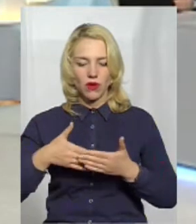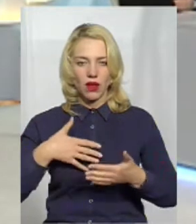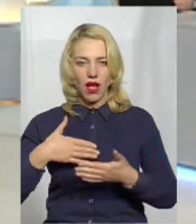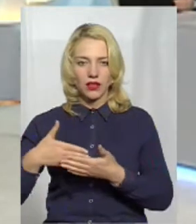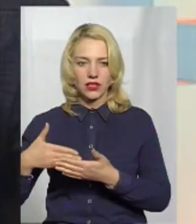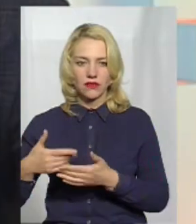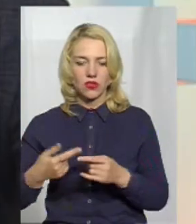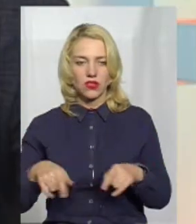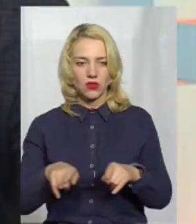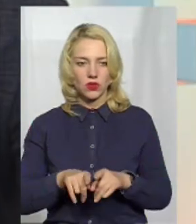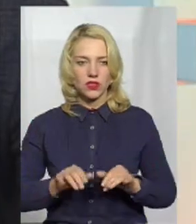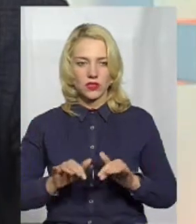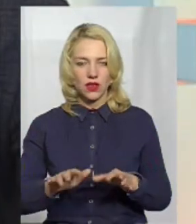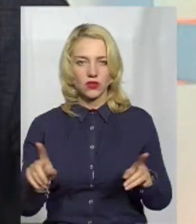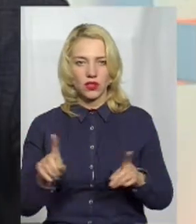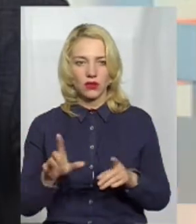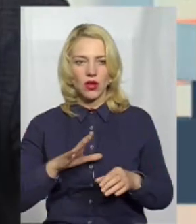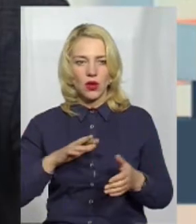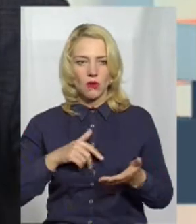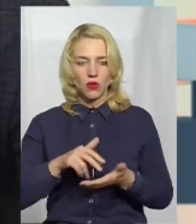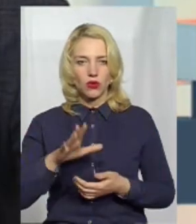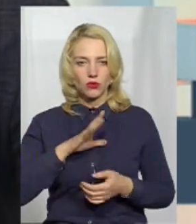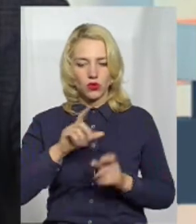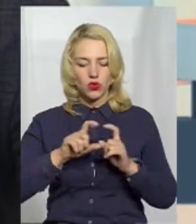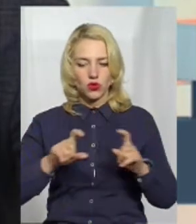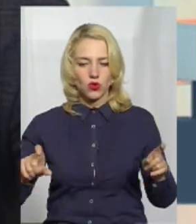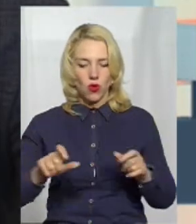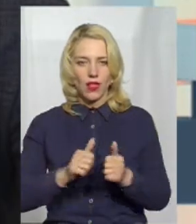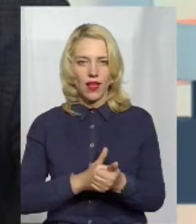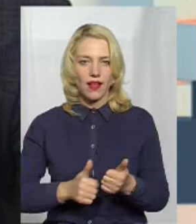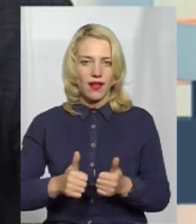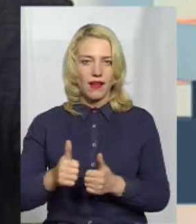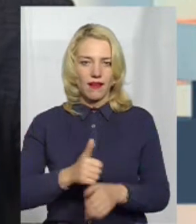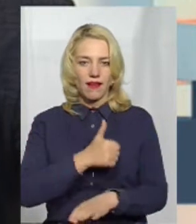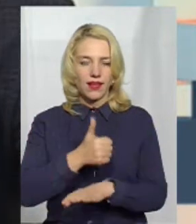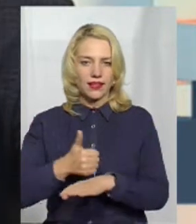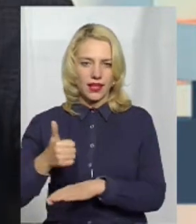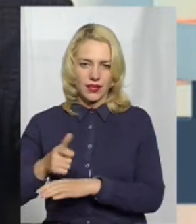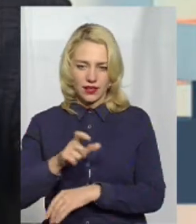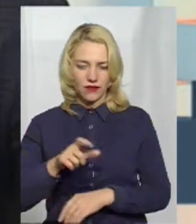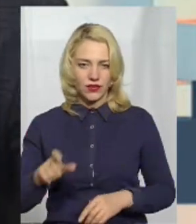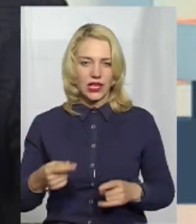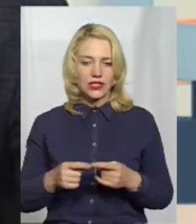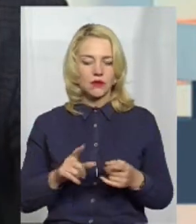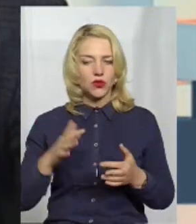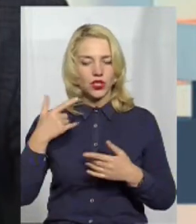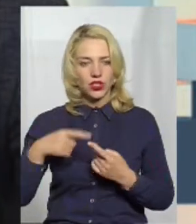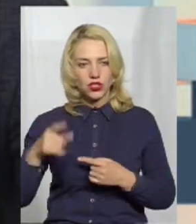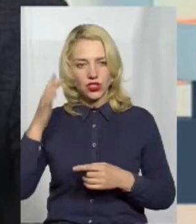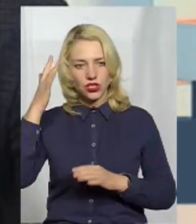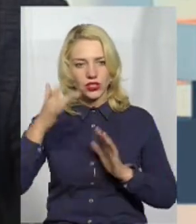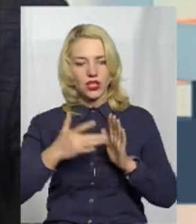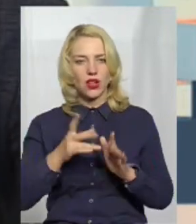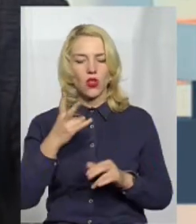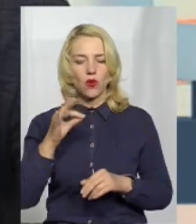з подібного заходу, як лише проходив в школу лідерів. Це був інший формат, інші принципи, інші цілі заходу, але це було